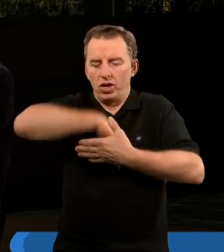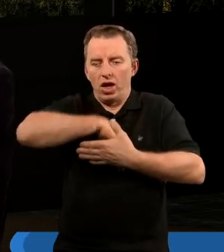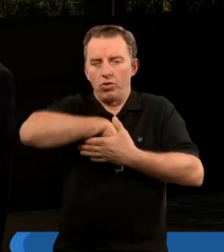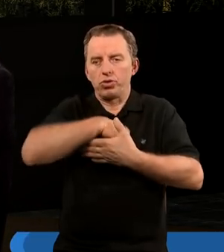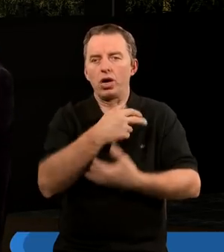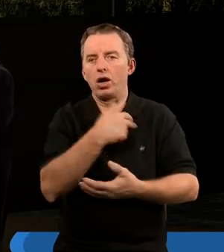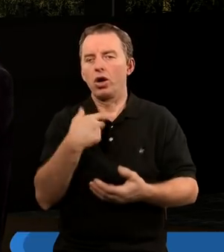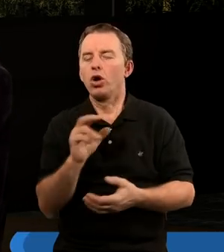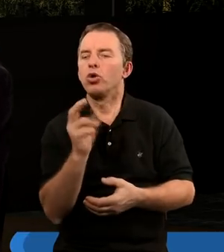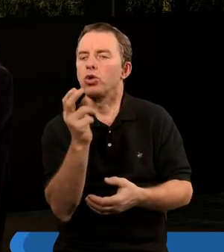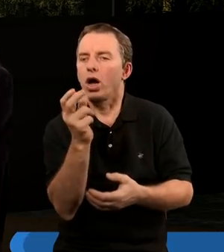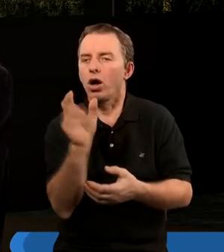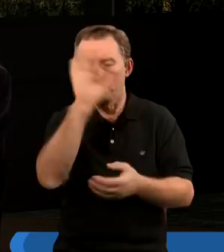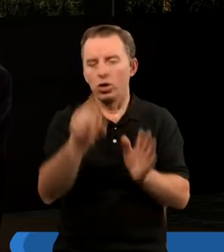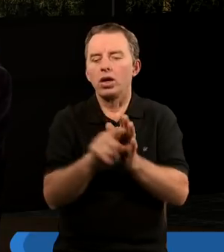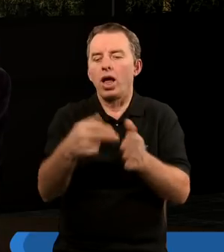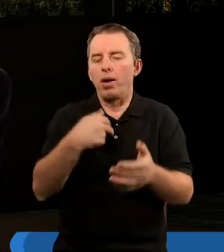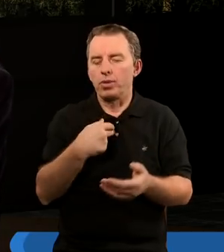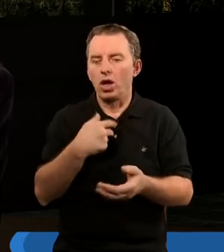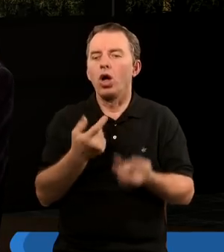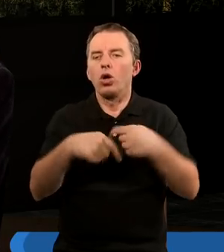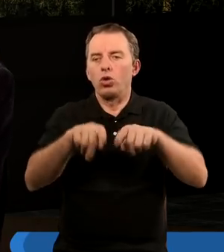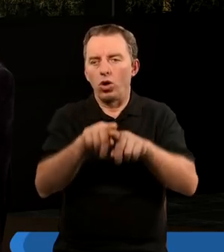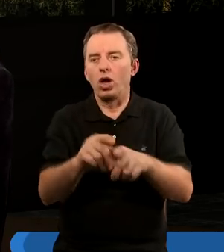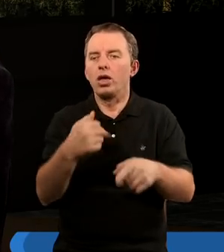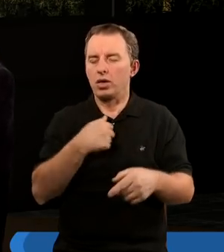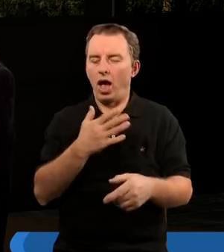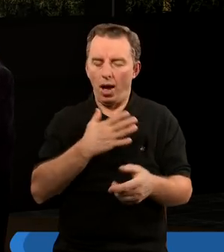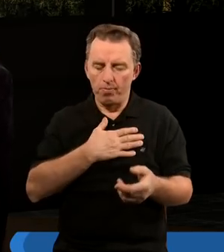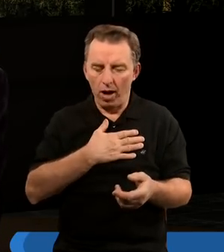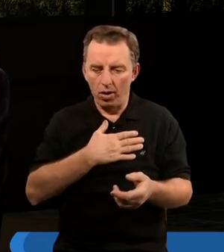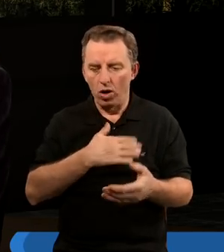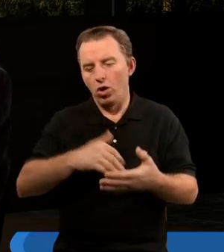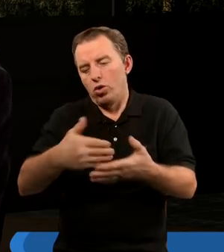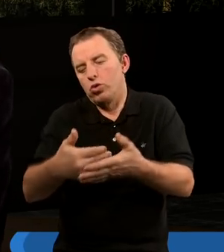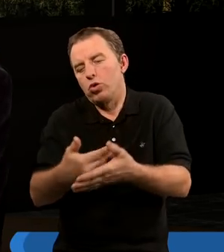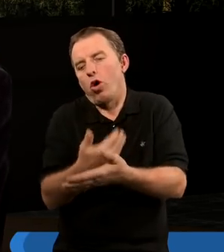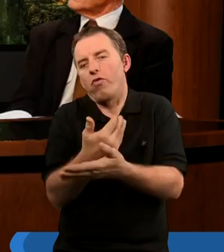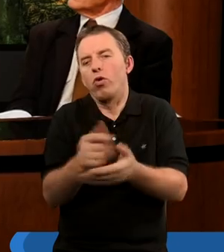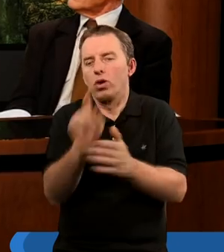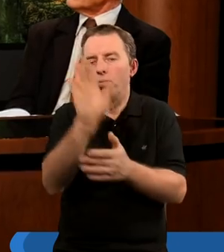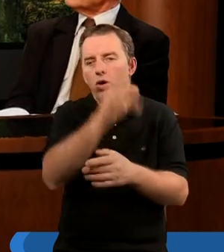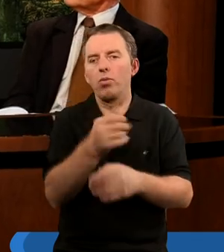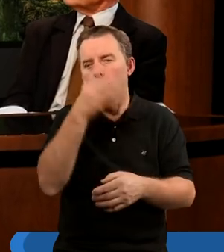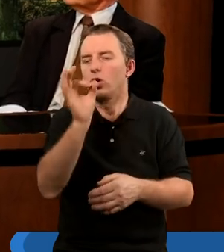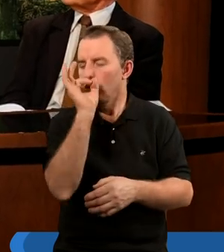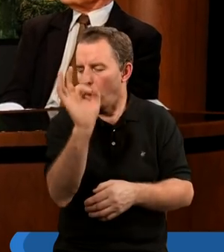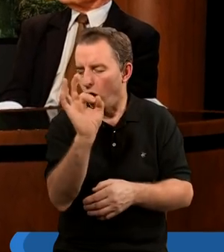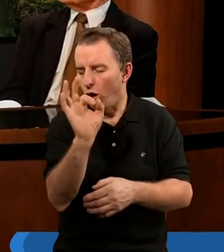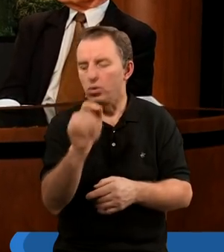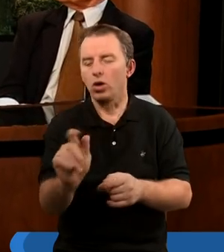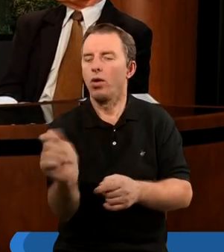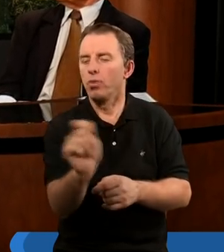naszego. Czegoś Bóg dla mnie dokonał i ja mam dzisiaj nową dla niego pieśń. Dobrze, że poruszamy tę